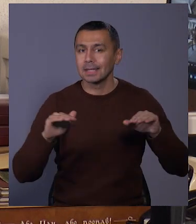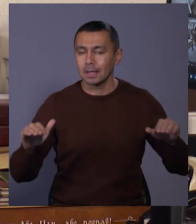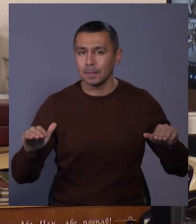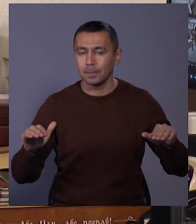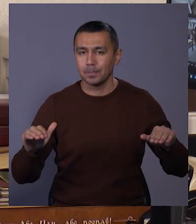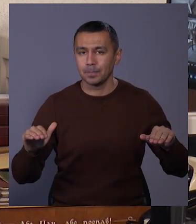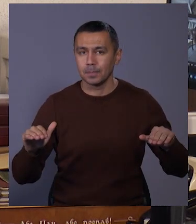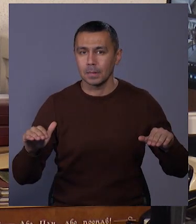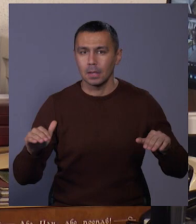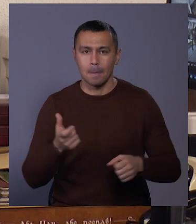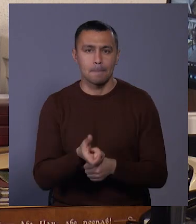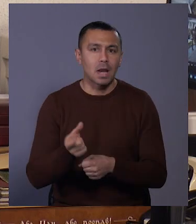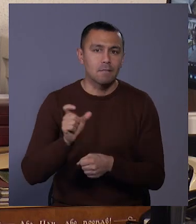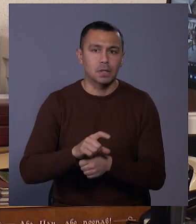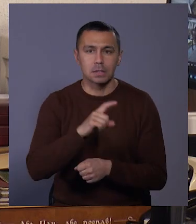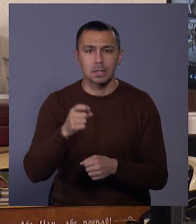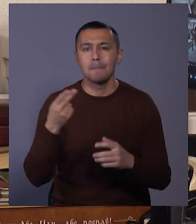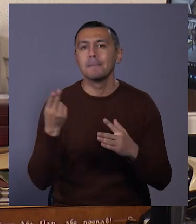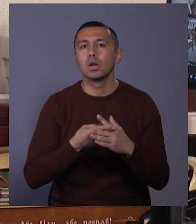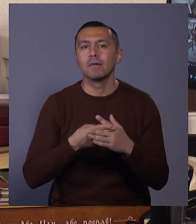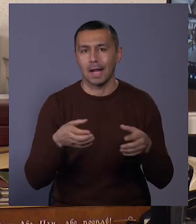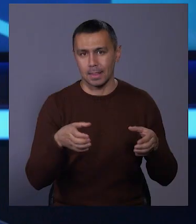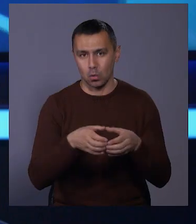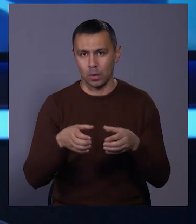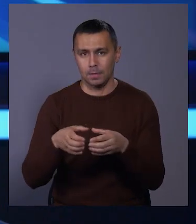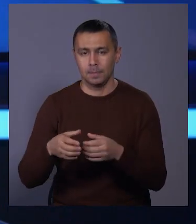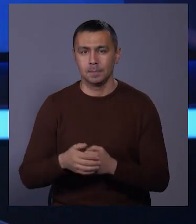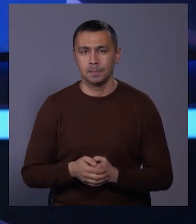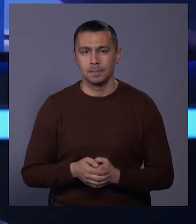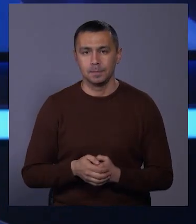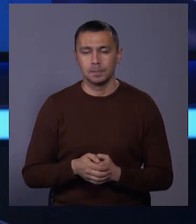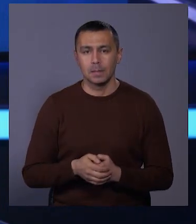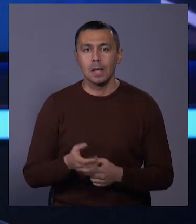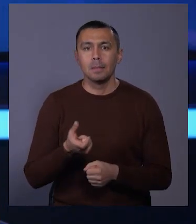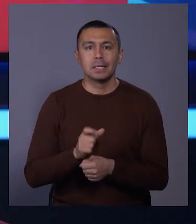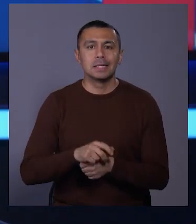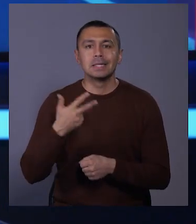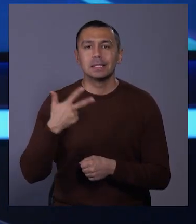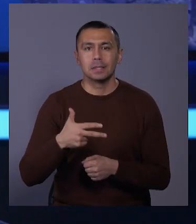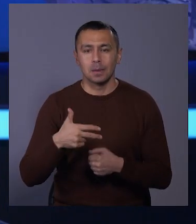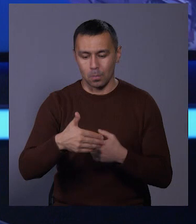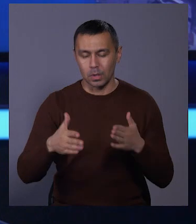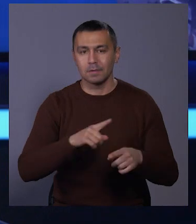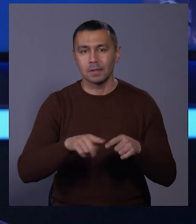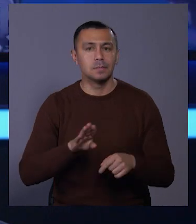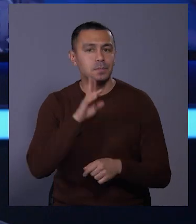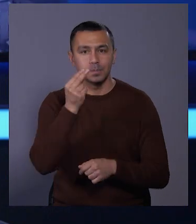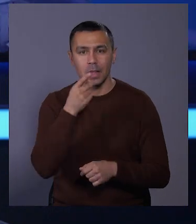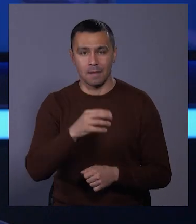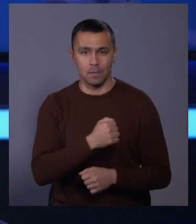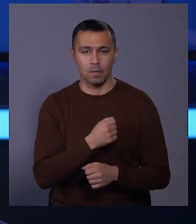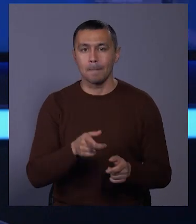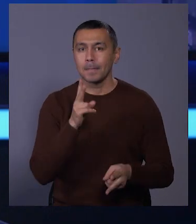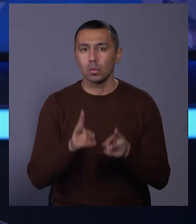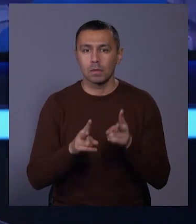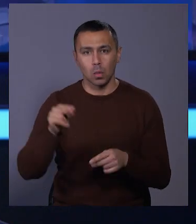переважно з пільгових категорій. Більше 30 порцій швидких сніданків для військових